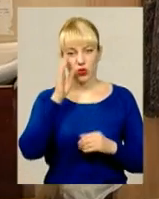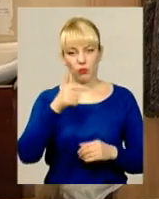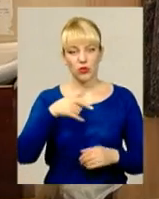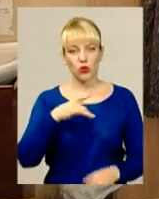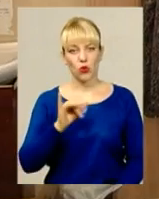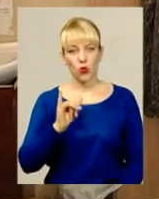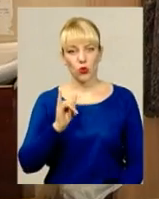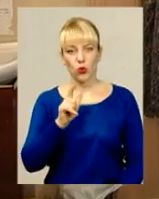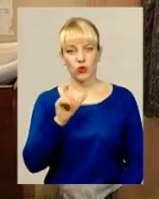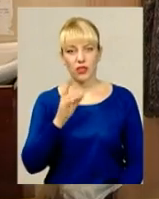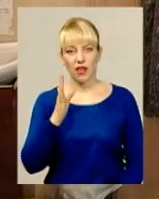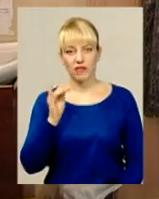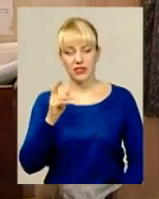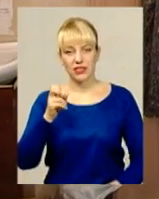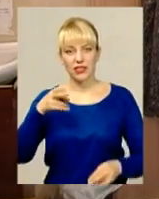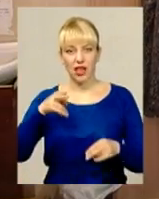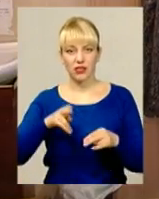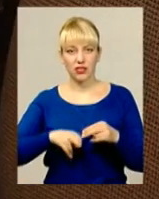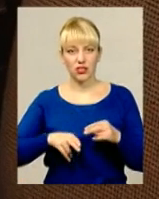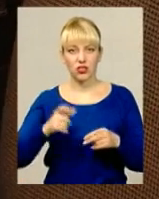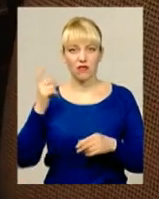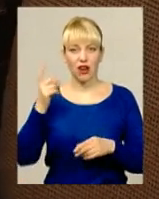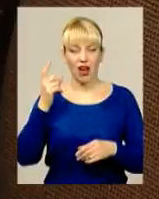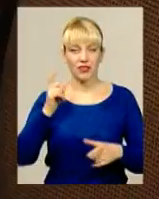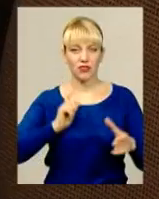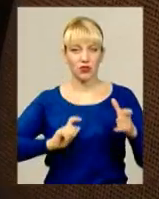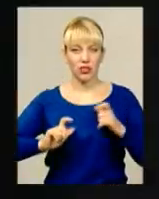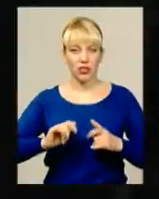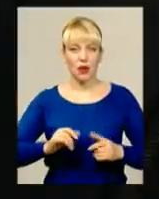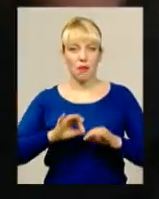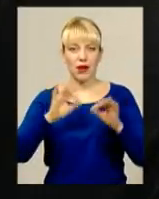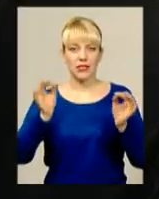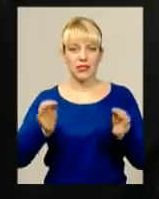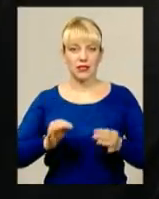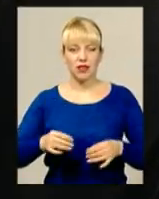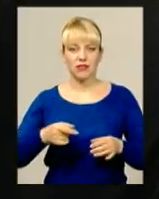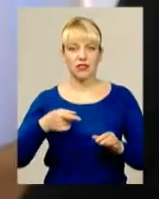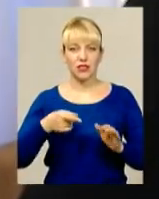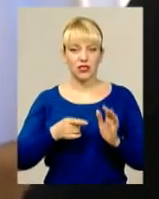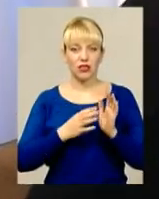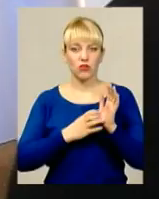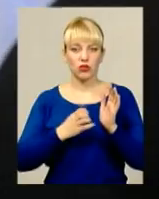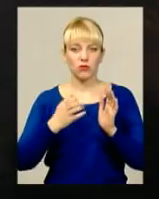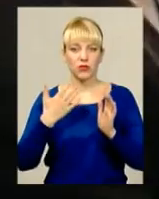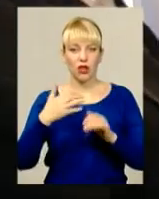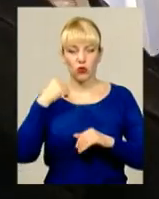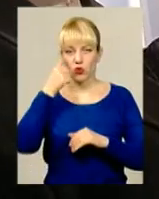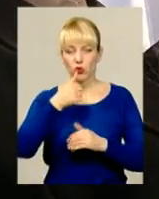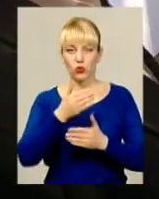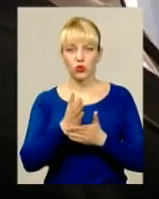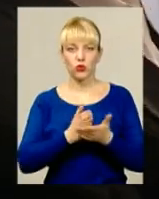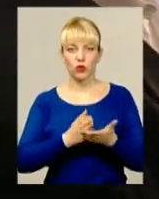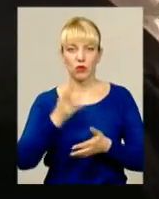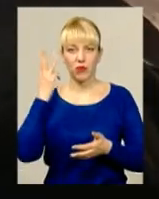закінчив Харківський інститут мистецтва. Із 1970 року служить у Хмельницькому обласному